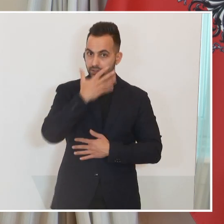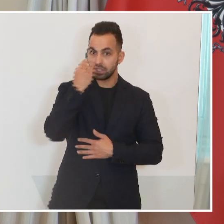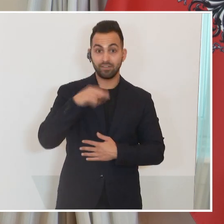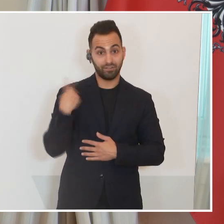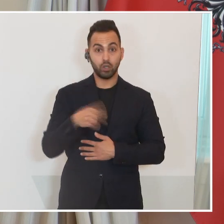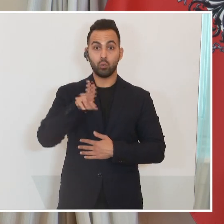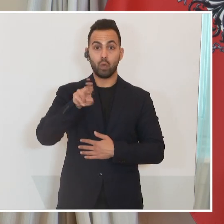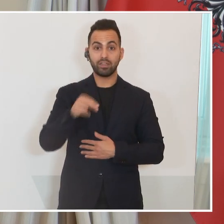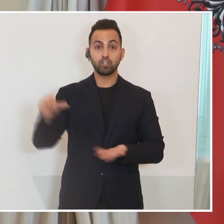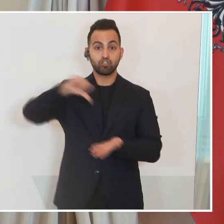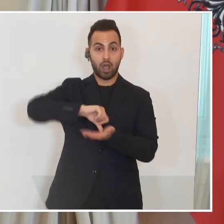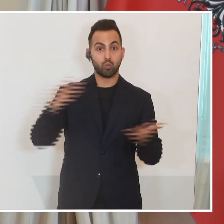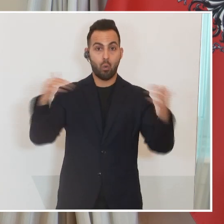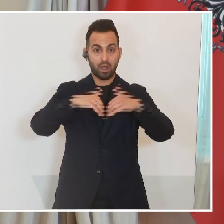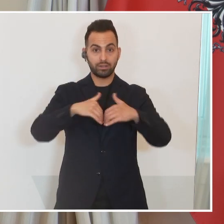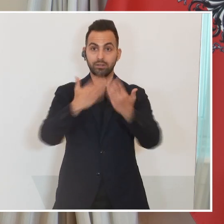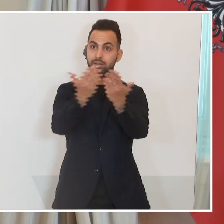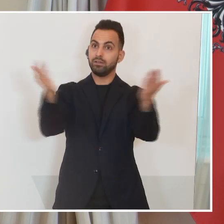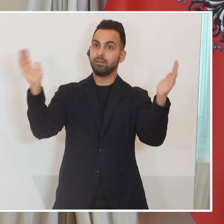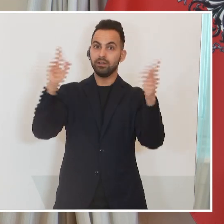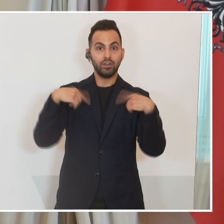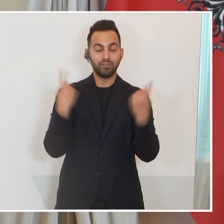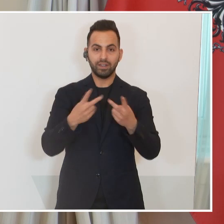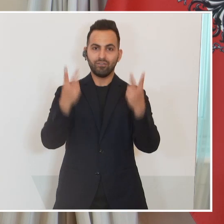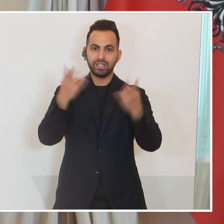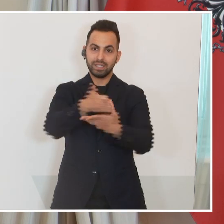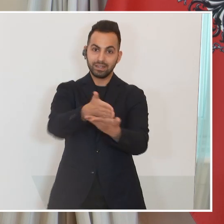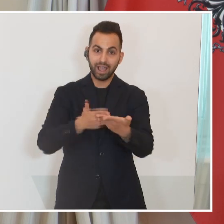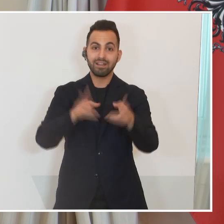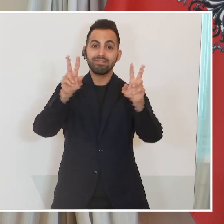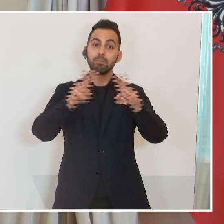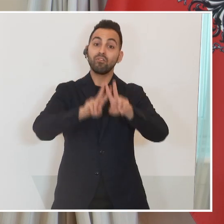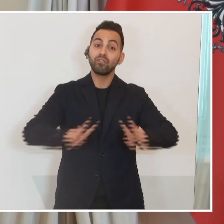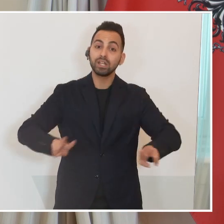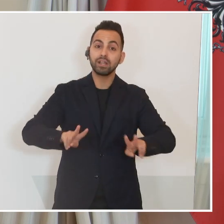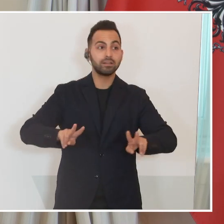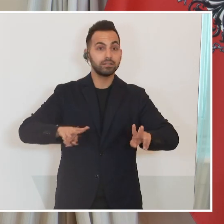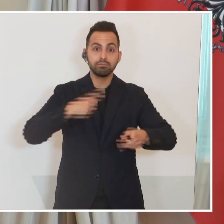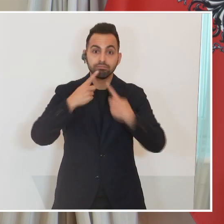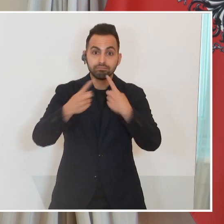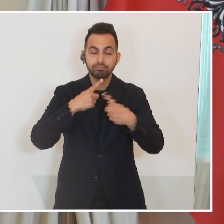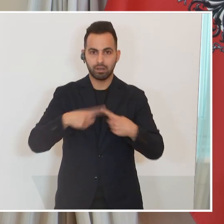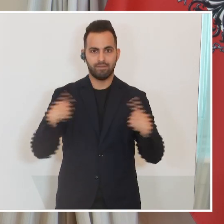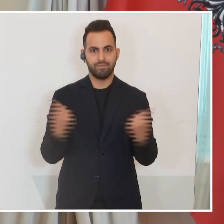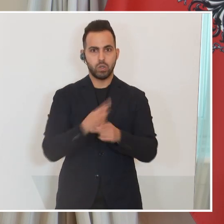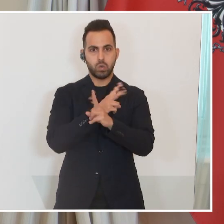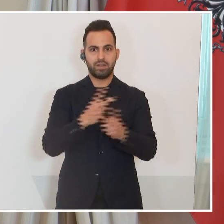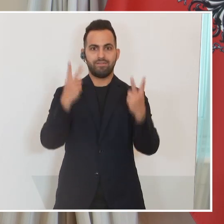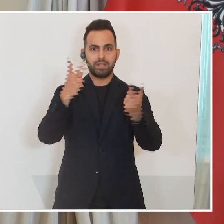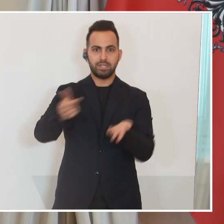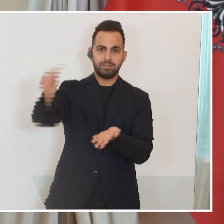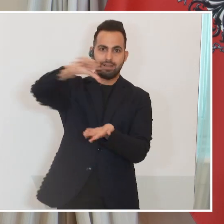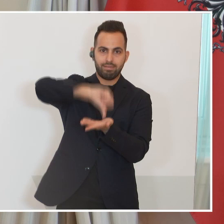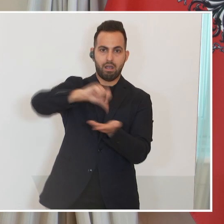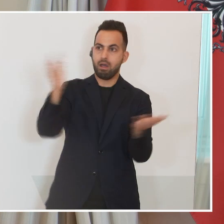ein UN-Standort sind. Wir sind ein wichtiger Teil, wenn es um die Friedensarchitektur auch geht, auf der Welt. Man muss